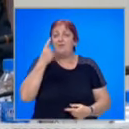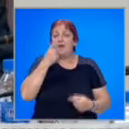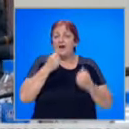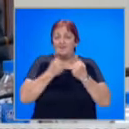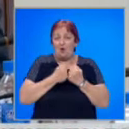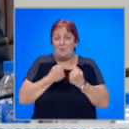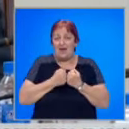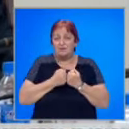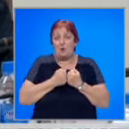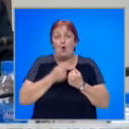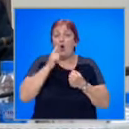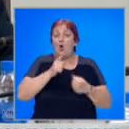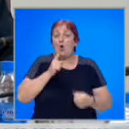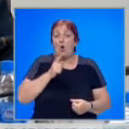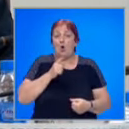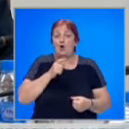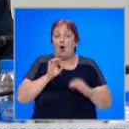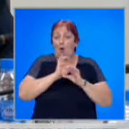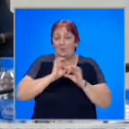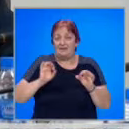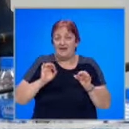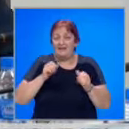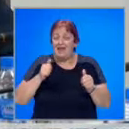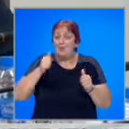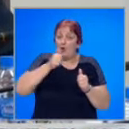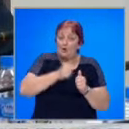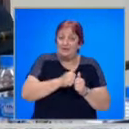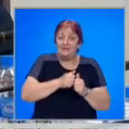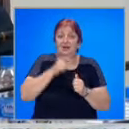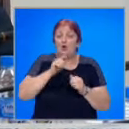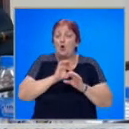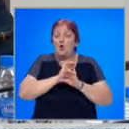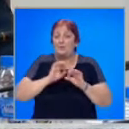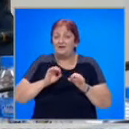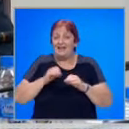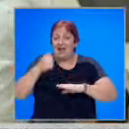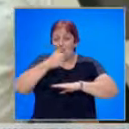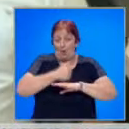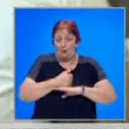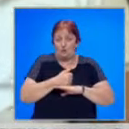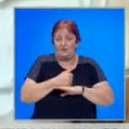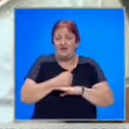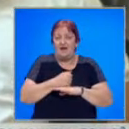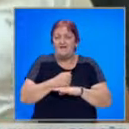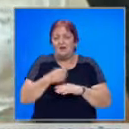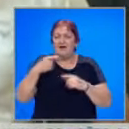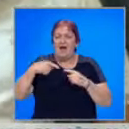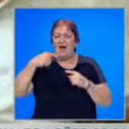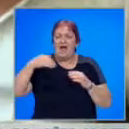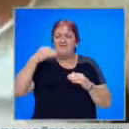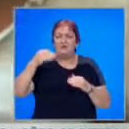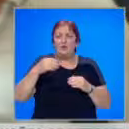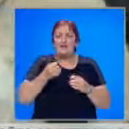първо място, кой определя приоритетите, кой определя постовете в потенциалния